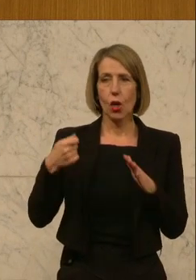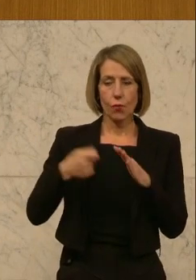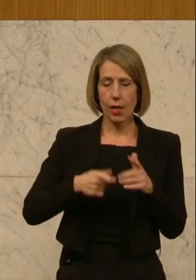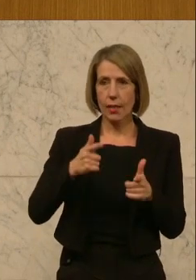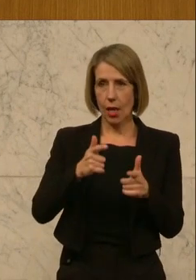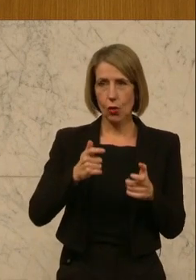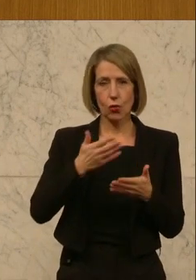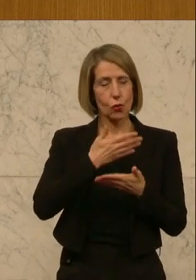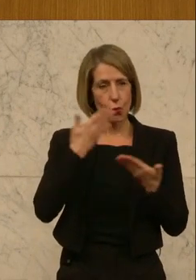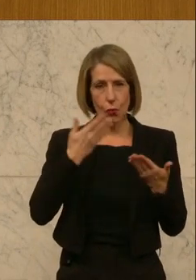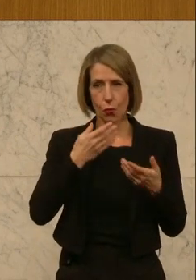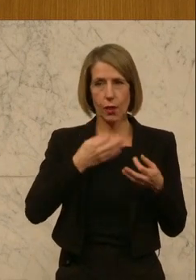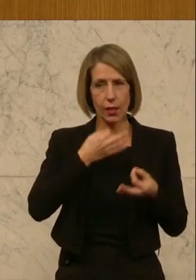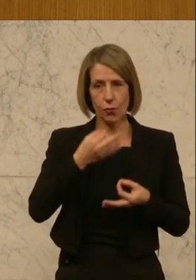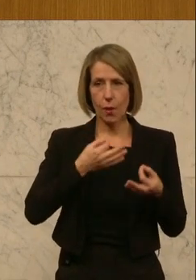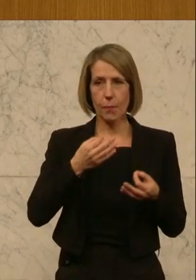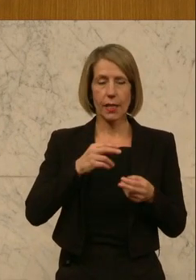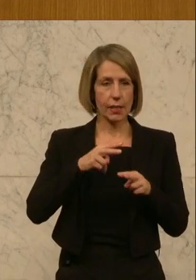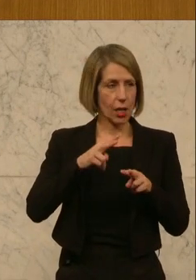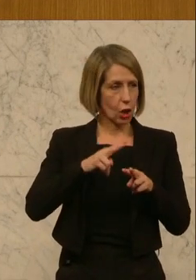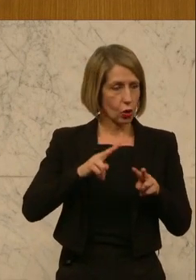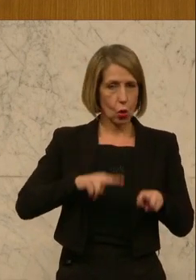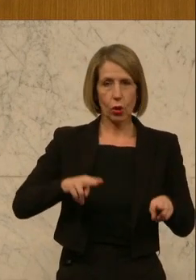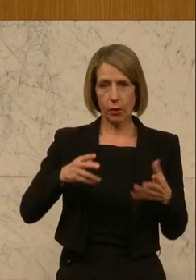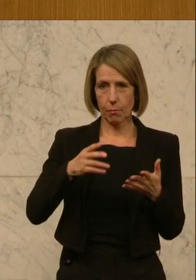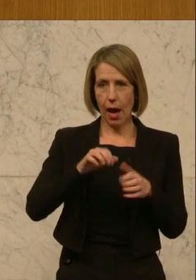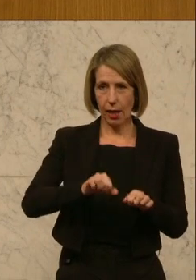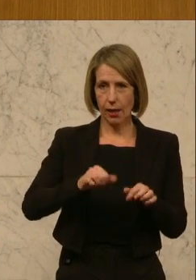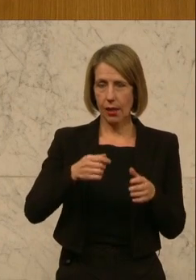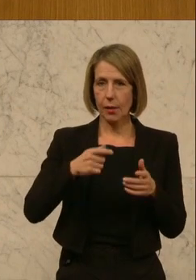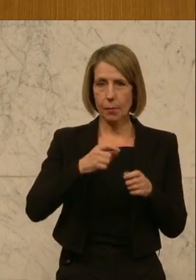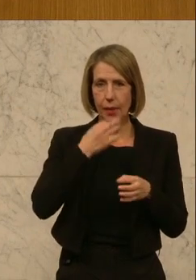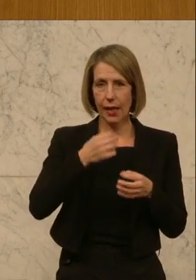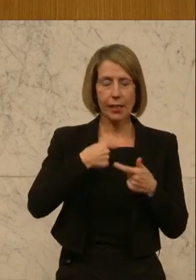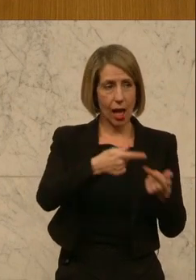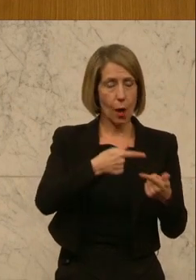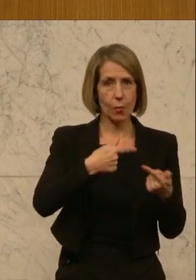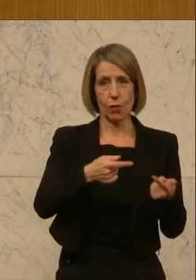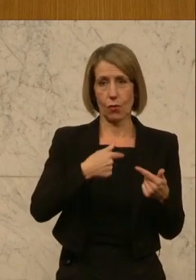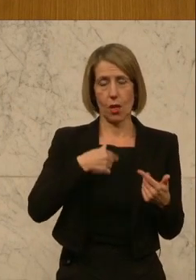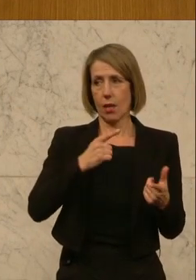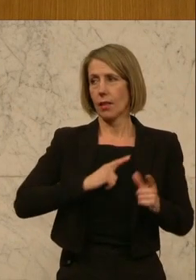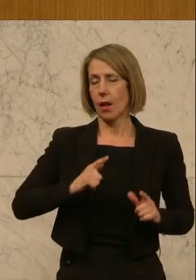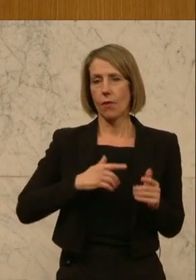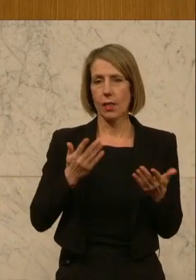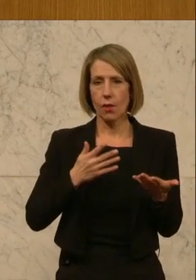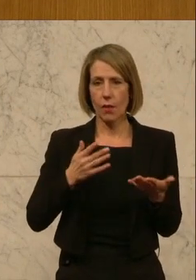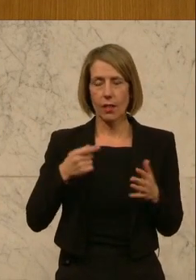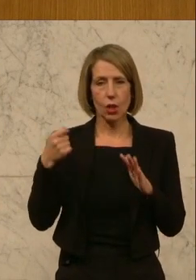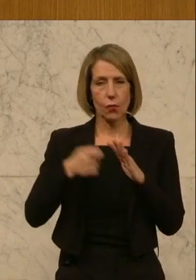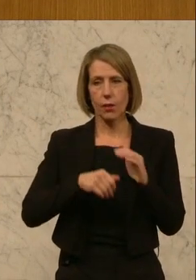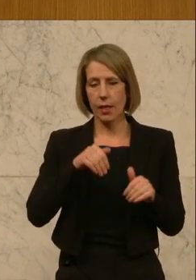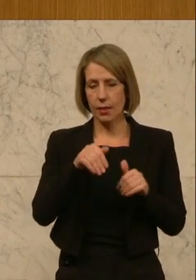die Gouverneure der Notenbank auch entsprechend Berichte abliefern. Das wären eigentlich Fragen, wo ich mir erwarten würde, dass Sie als Finanzminister für